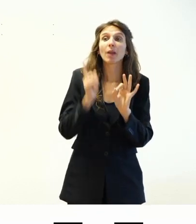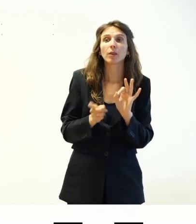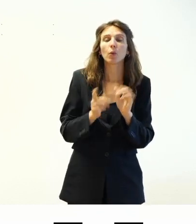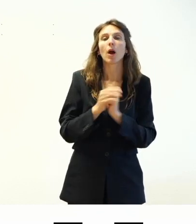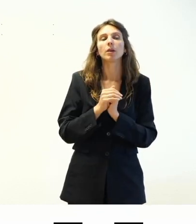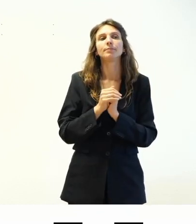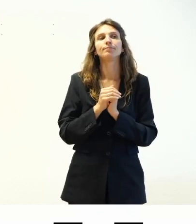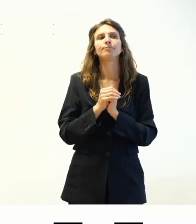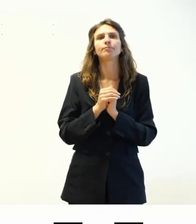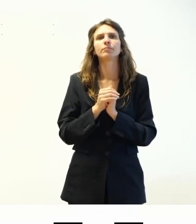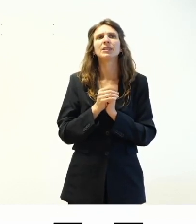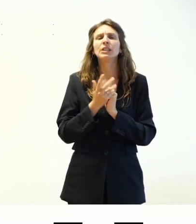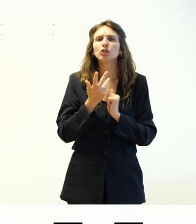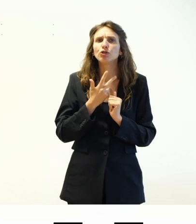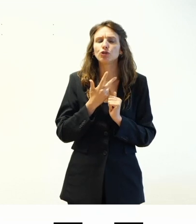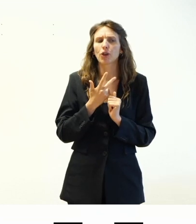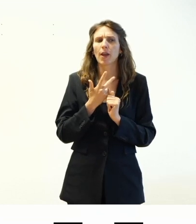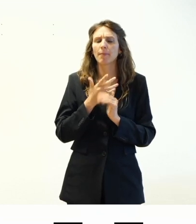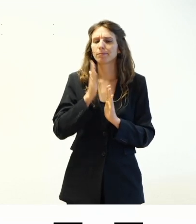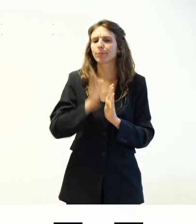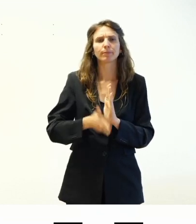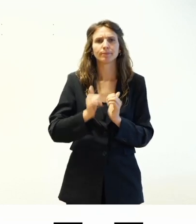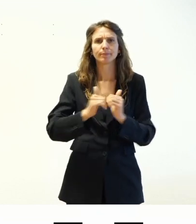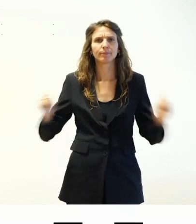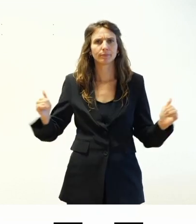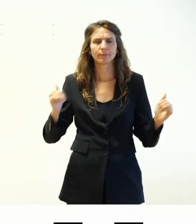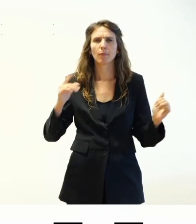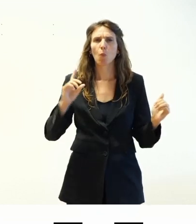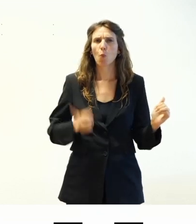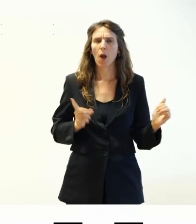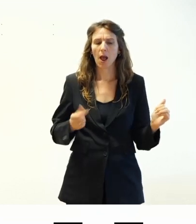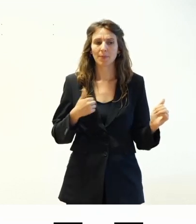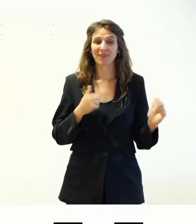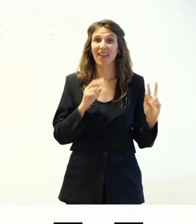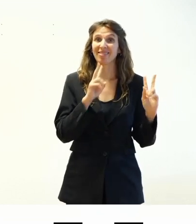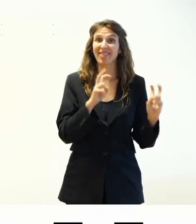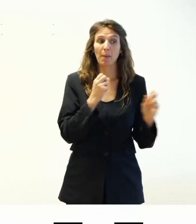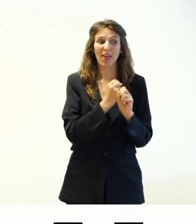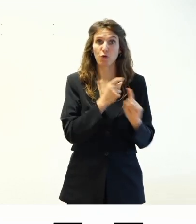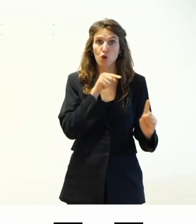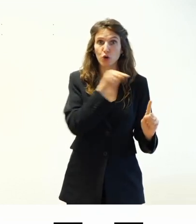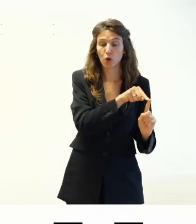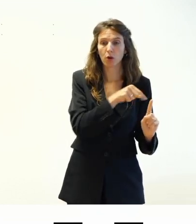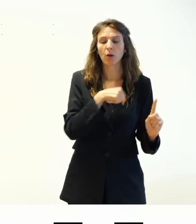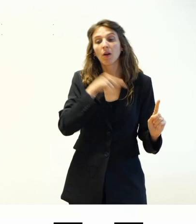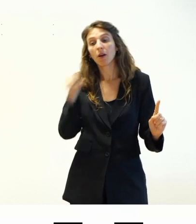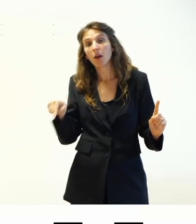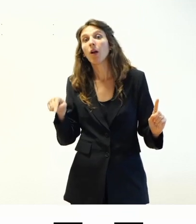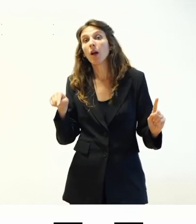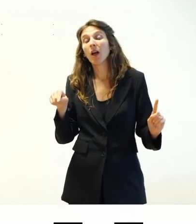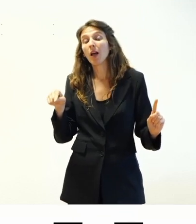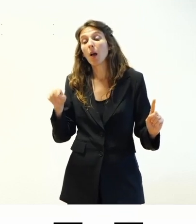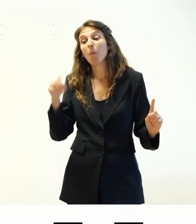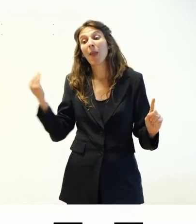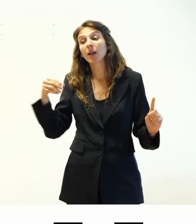C'è una rigida separazione tra quello che fa un tema o quello che dovrebbe fare un tema e quello che fa invece